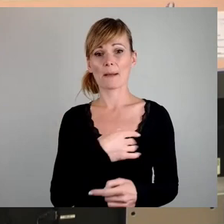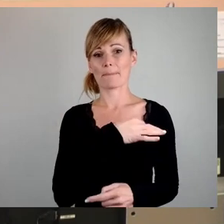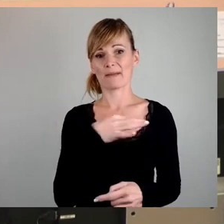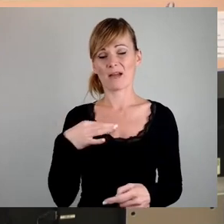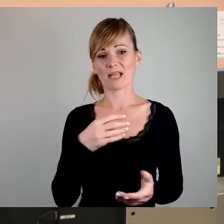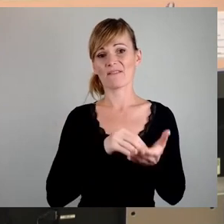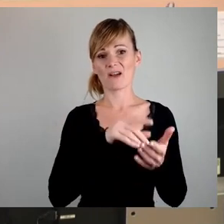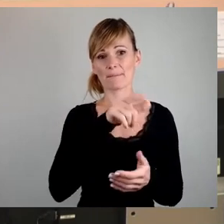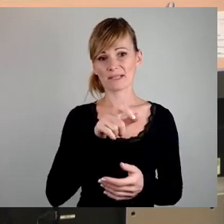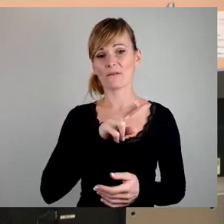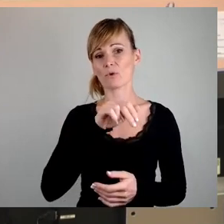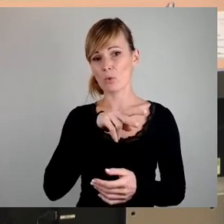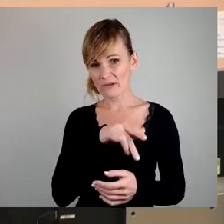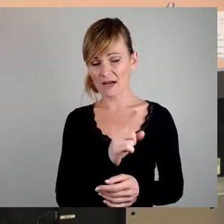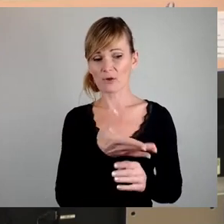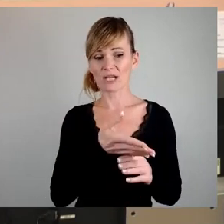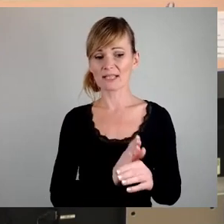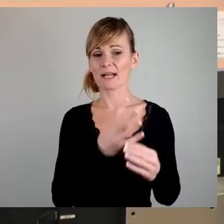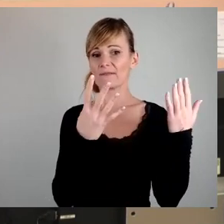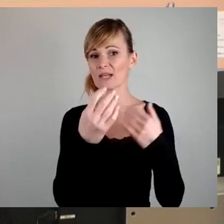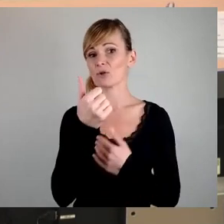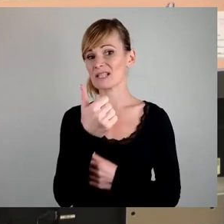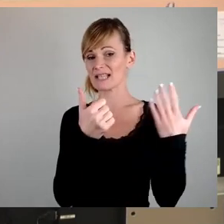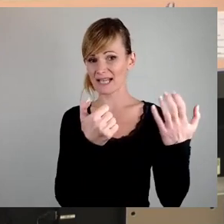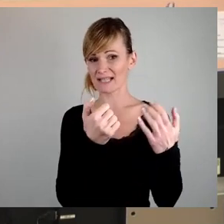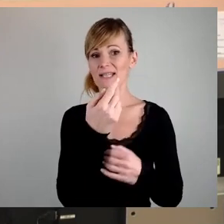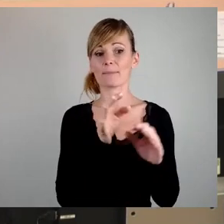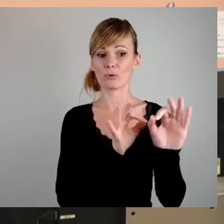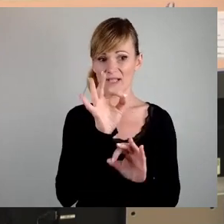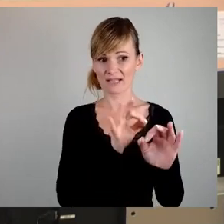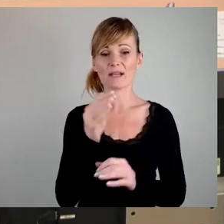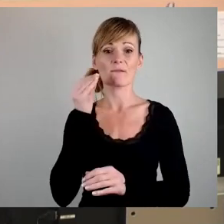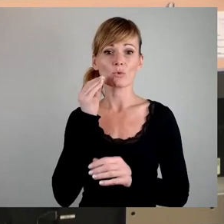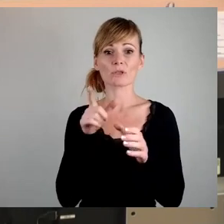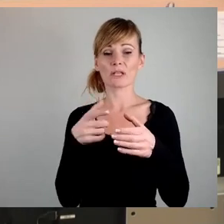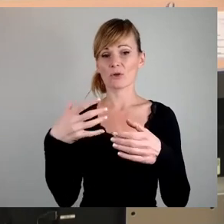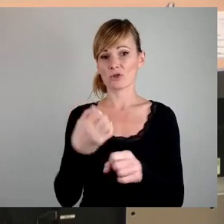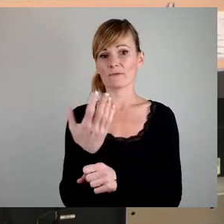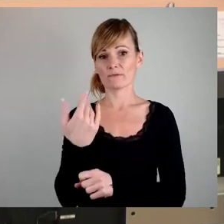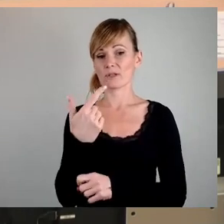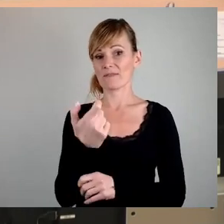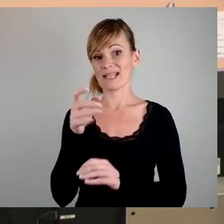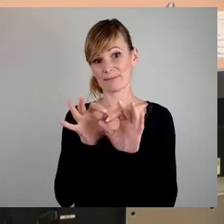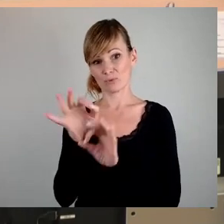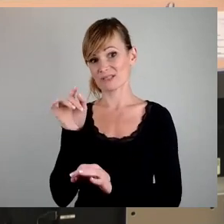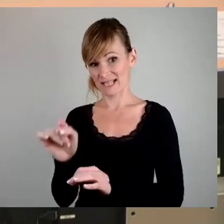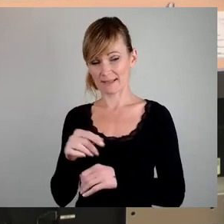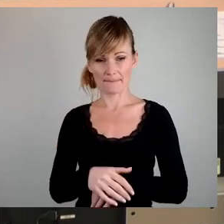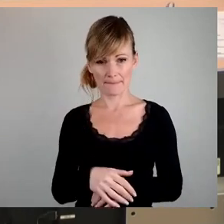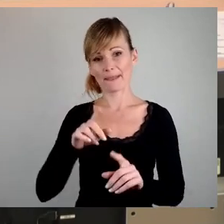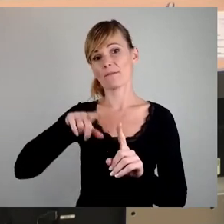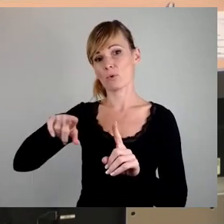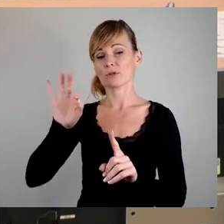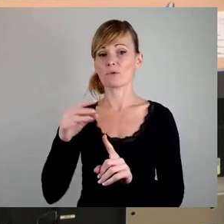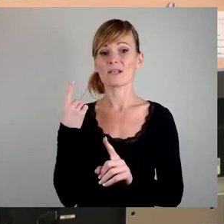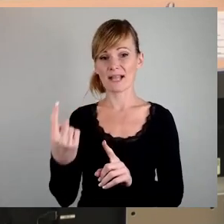Vonovia mit einem Anteil von 64 Prozent, den Wohnungsgenossenschaften von 20 Prozent. Die Quote für selbstgenutztes